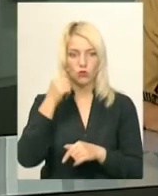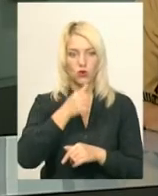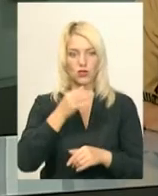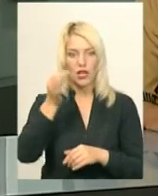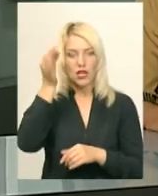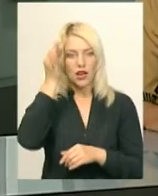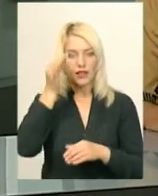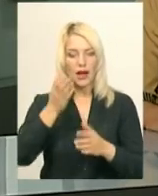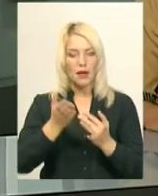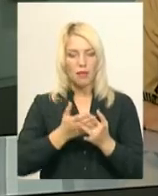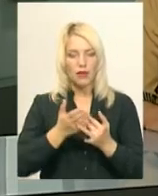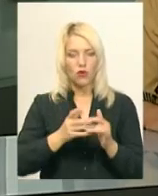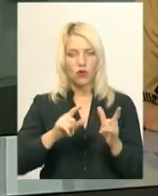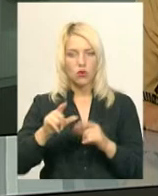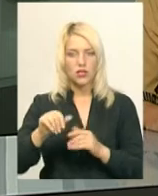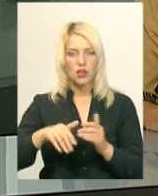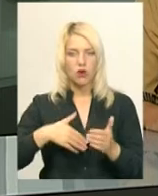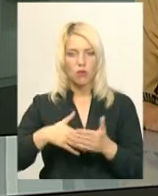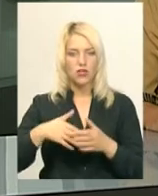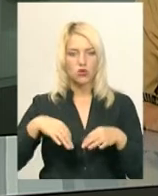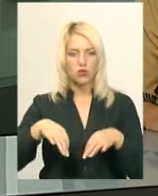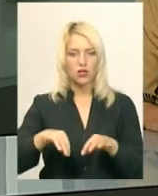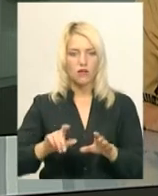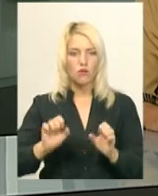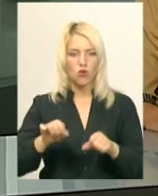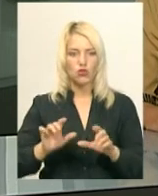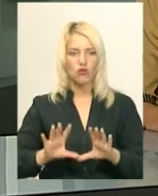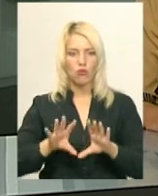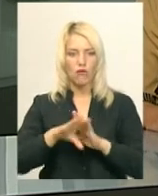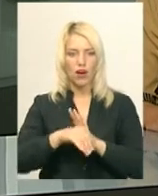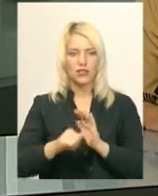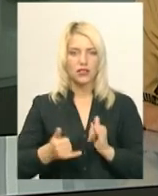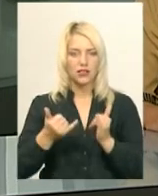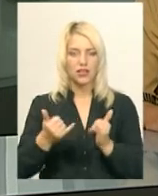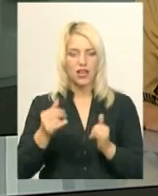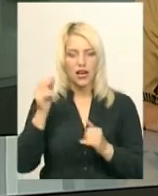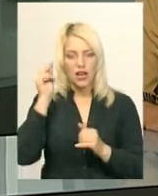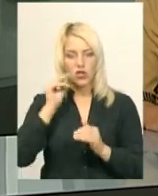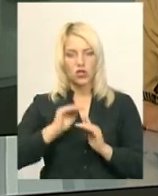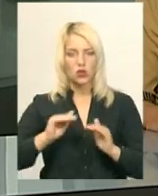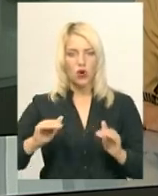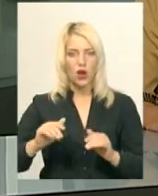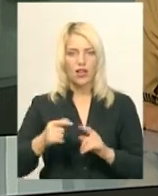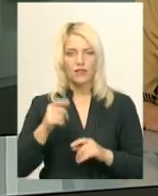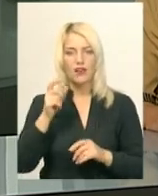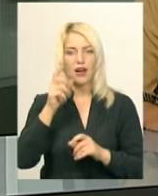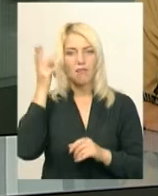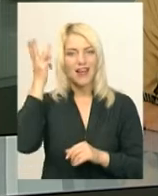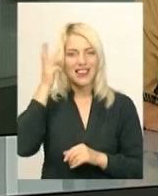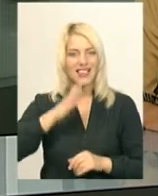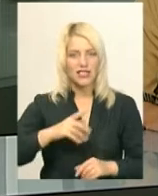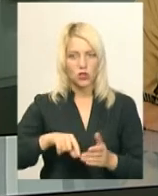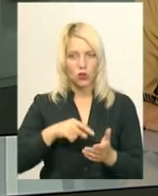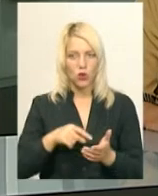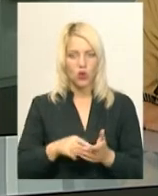Нагадаю, пільговий проїзд у громадському транспорті можуть запровадити і для хмельницьких школярів. Проєкт рішення про це розробило міське управління